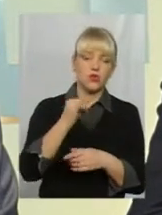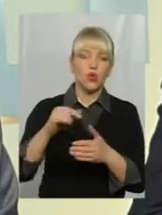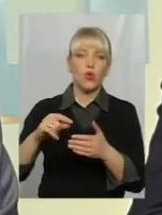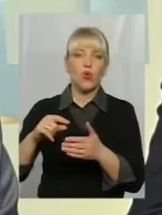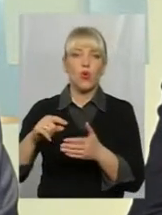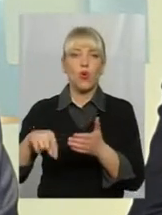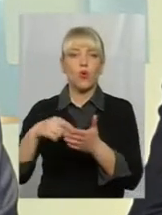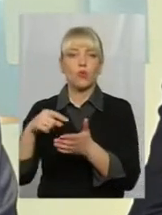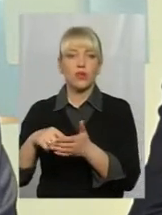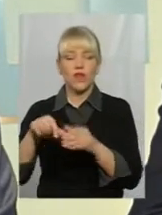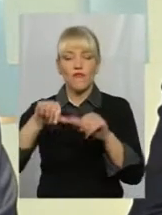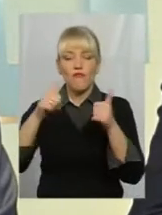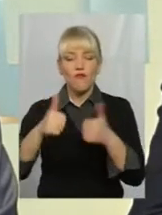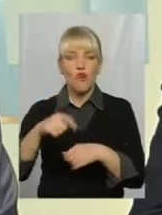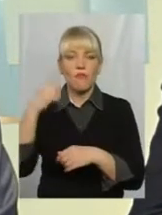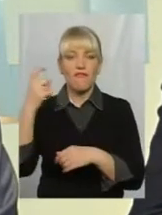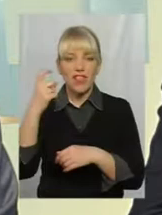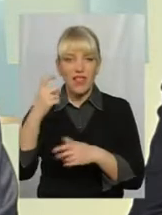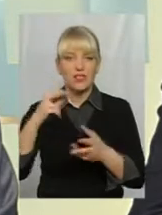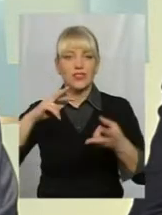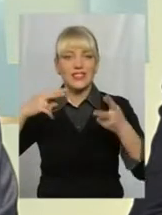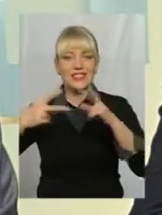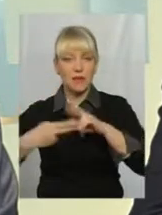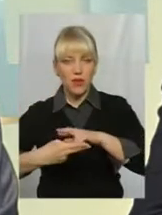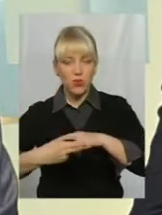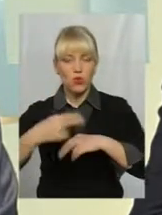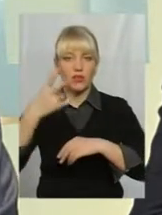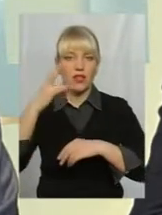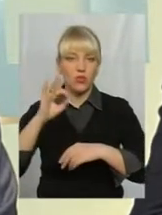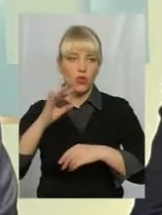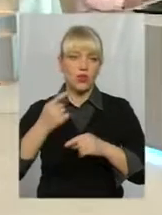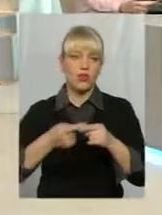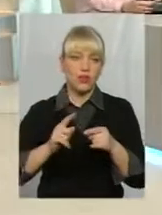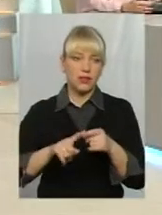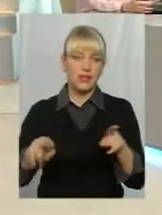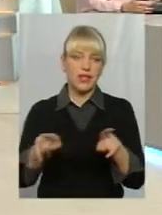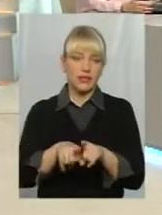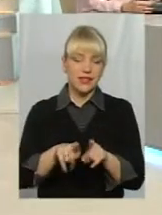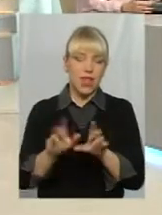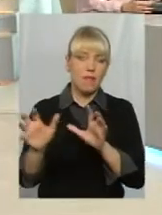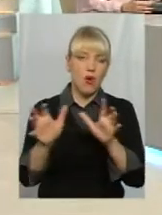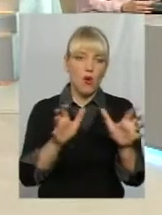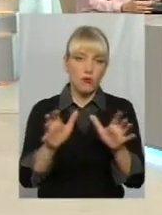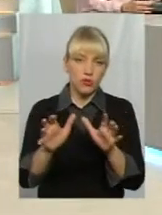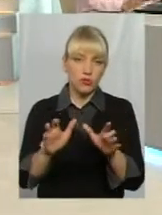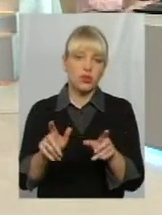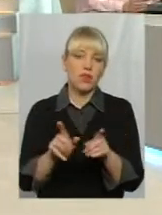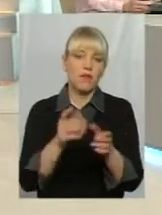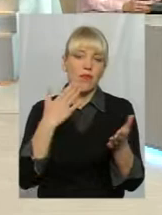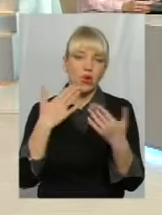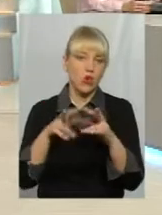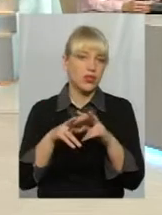форма власності змінюється, але ними так само громади будуть… в принципі підходи такі самі.